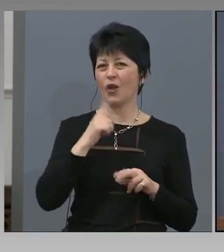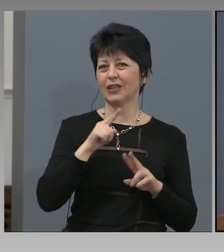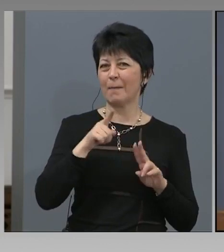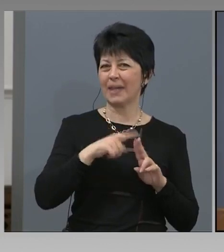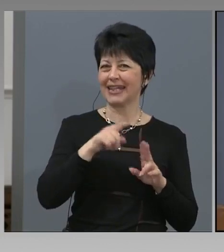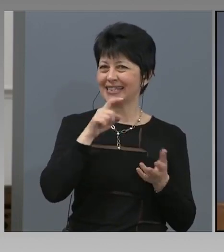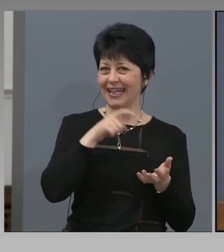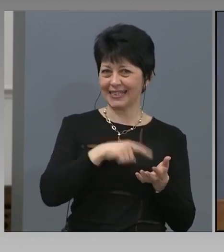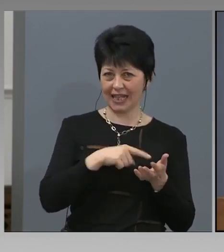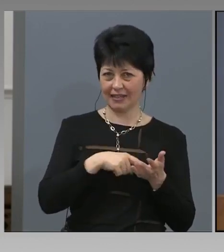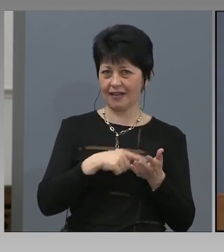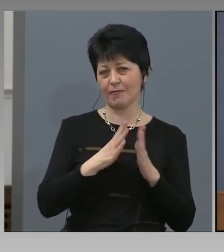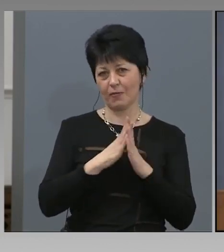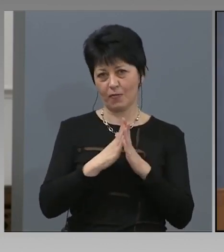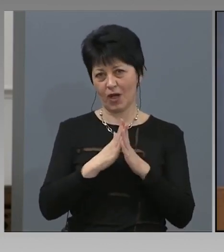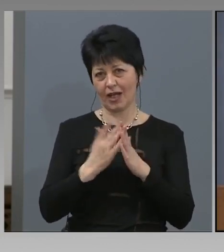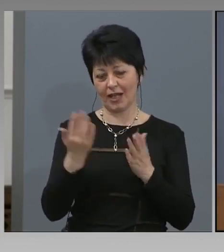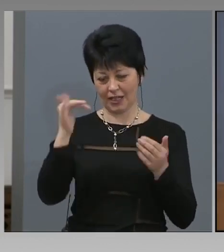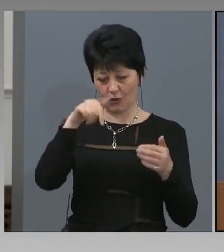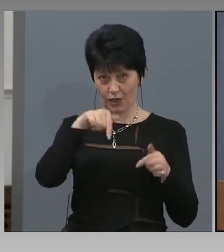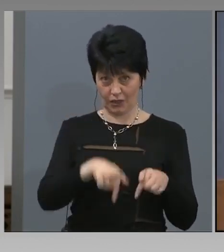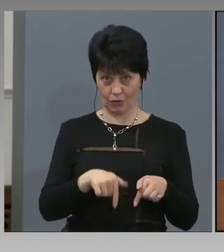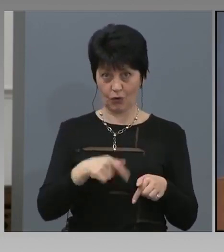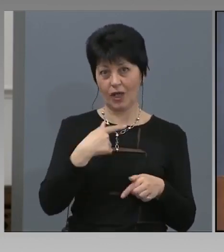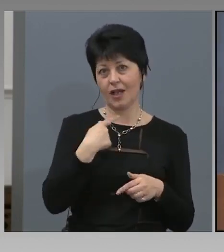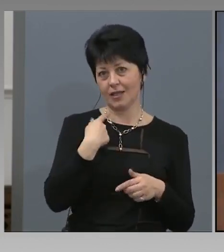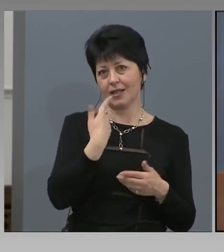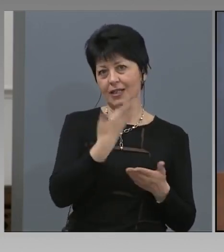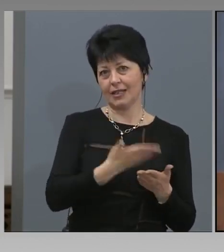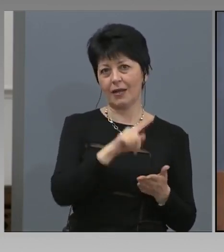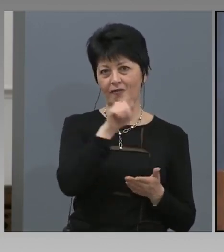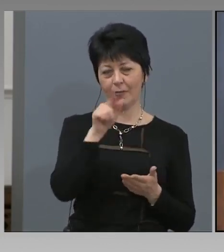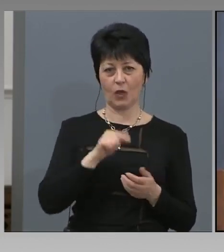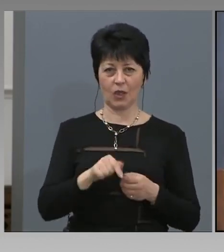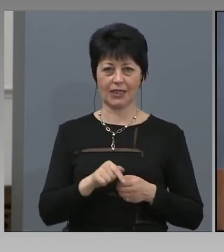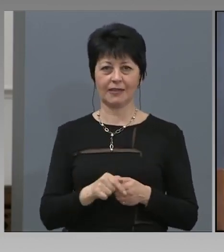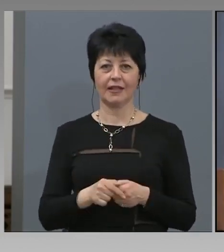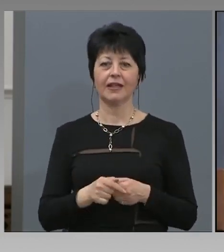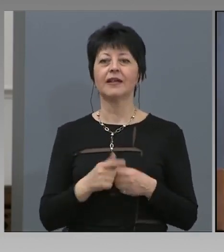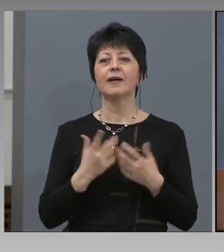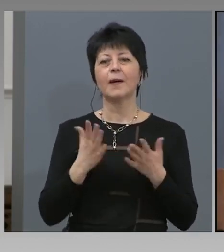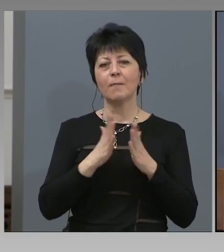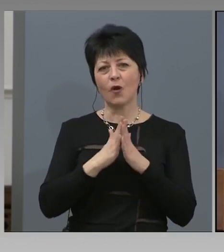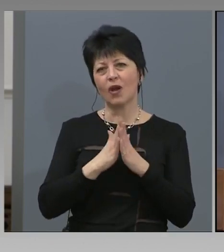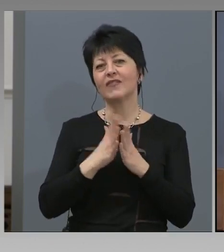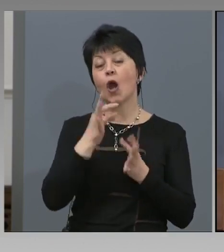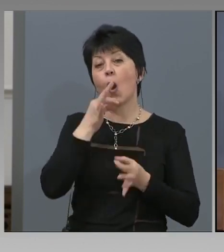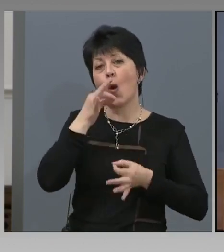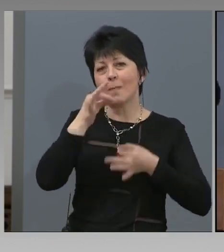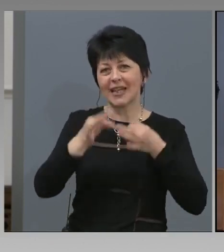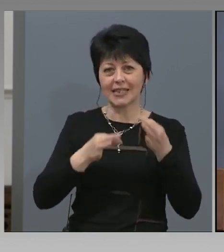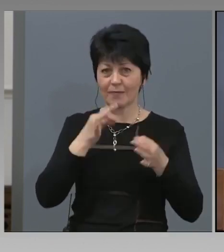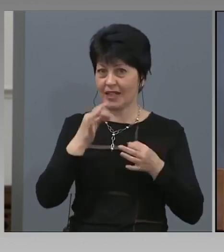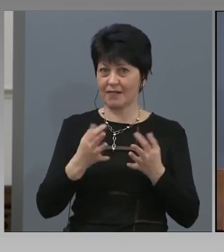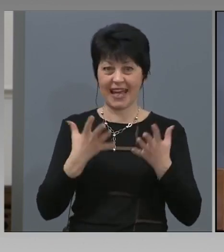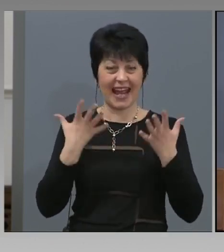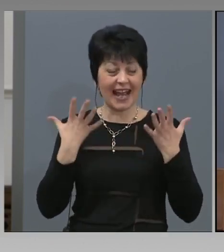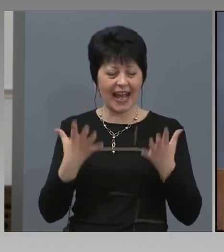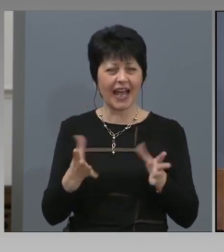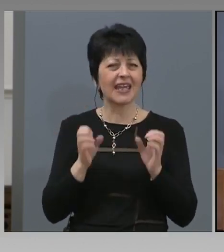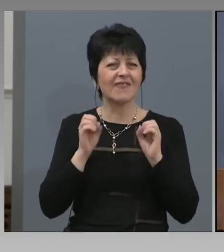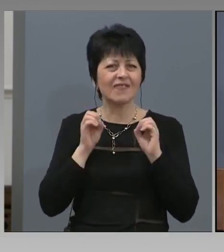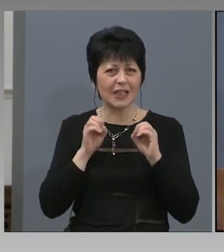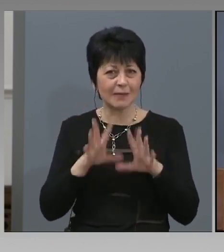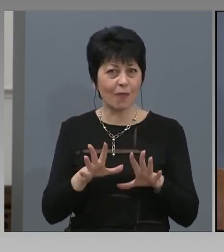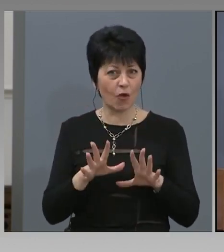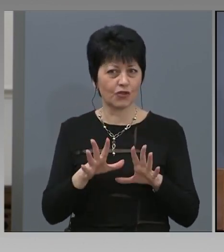тук. Извинете, сигурно съм кръгал идиот. Но ми обяснете, как е възможно да знаеш,